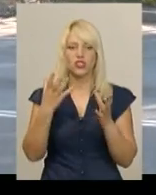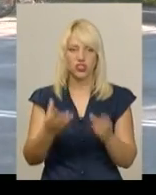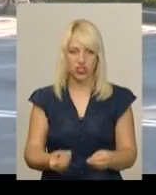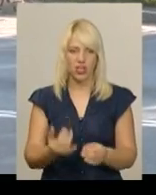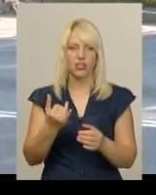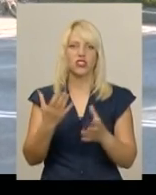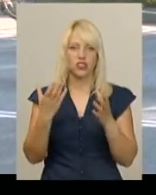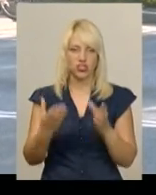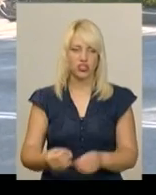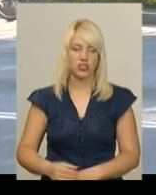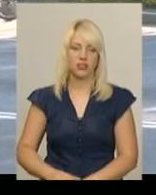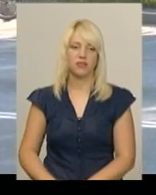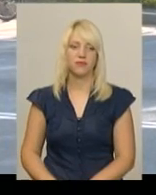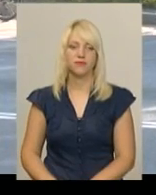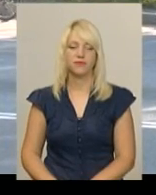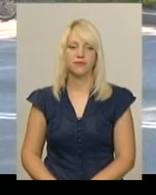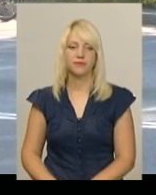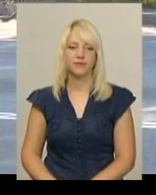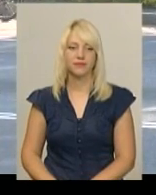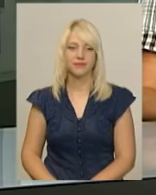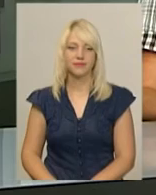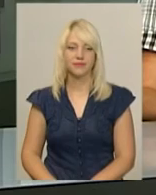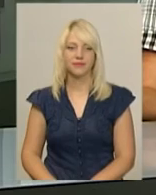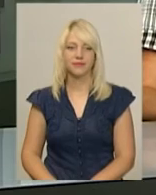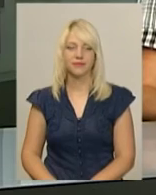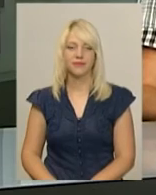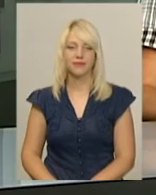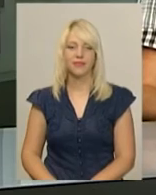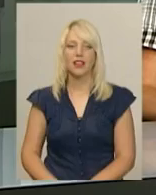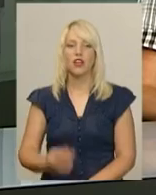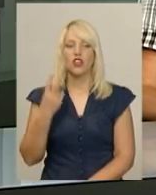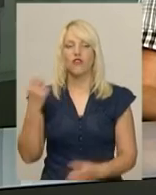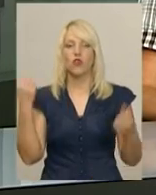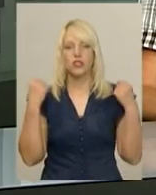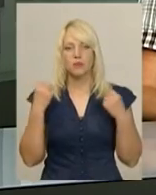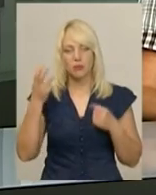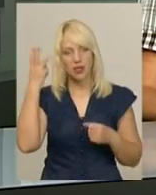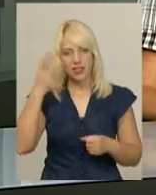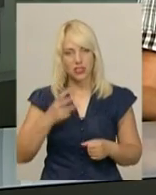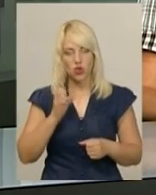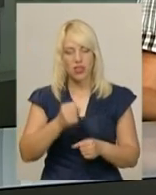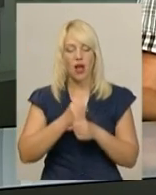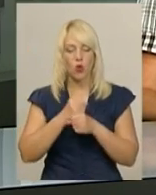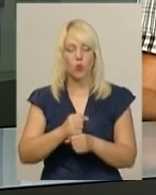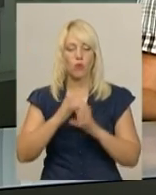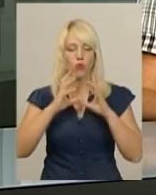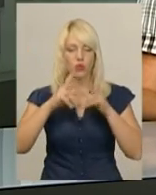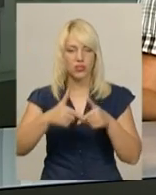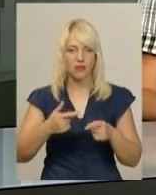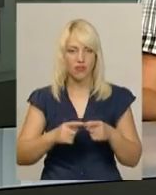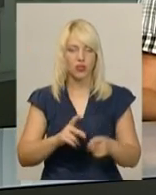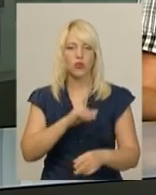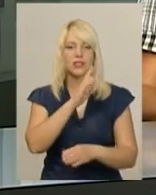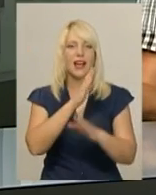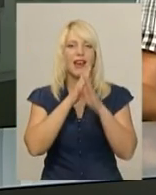Ірина Аріон, Віктор Кривий, новини Поділля Центр. Двоє спортсменів Хмельницького на Кубку світу з Годзюрю карате до